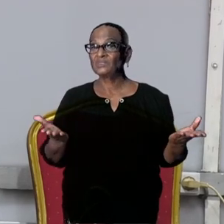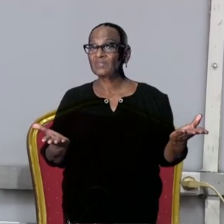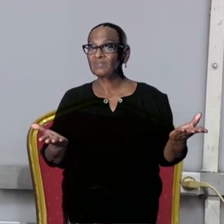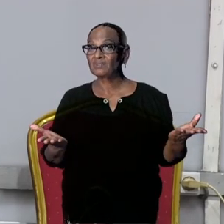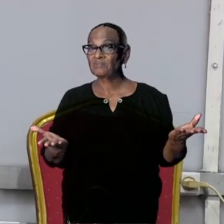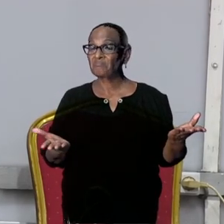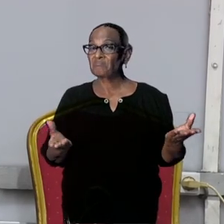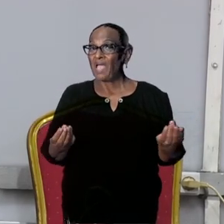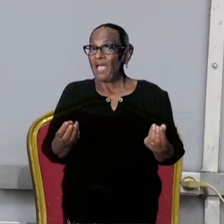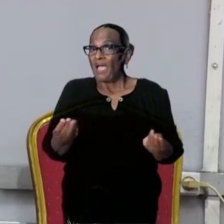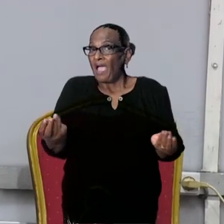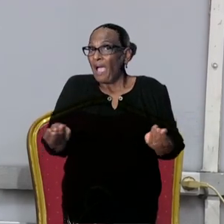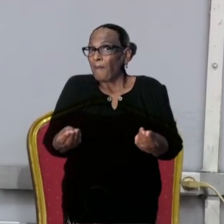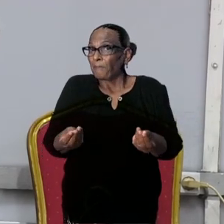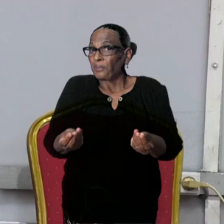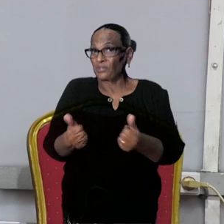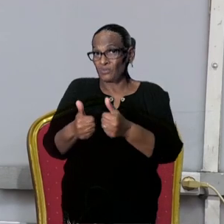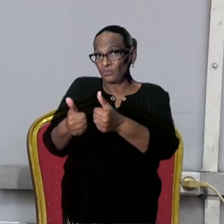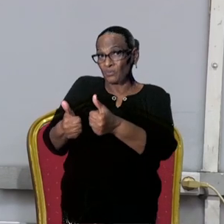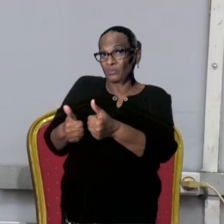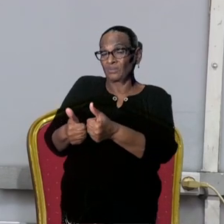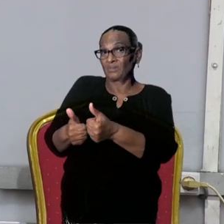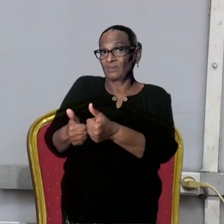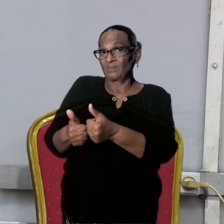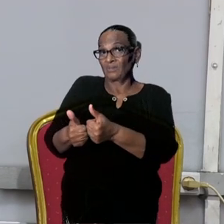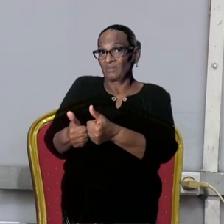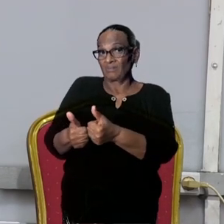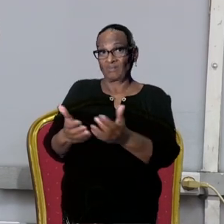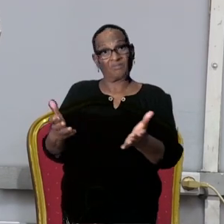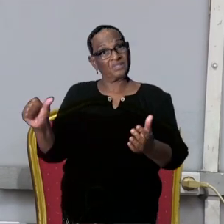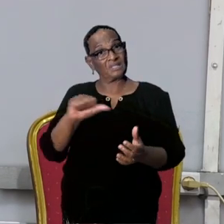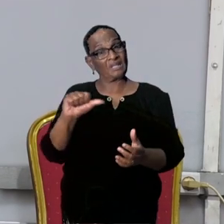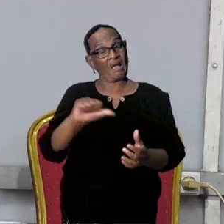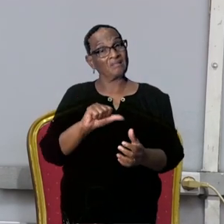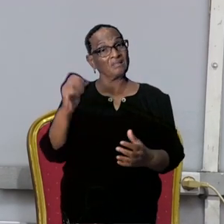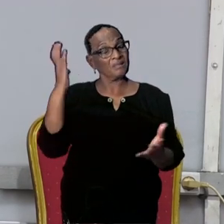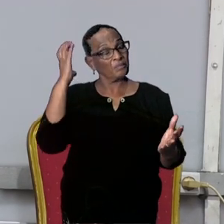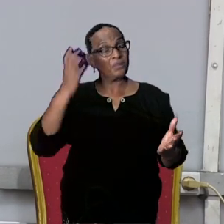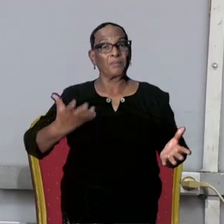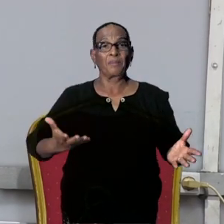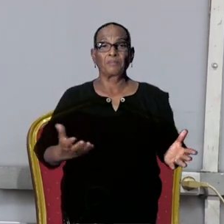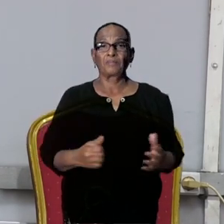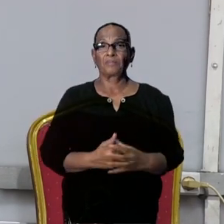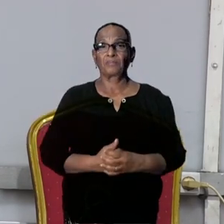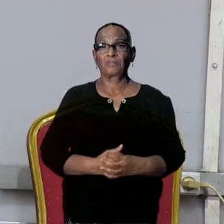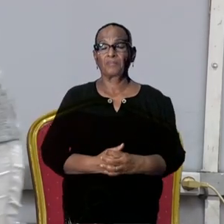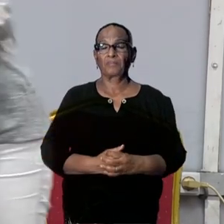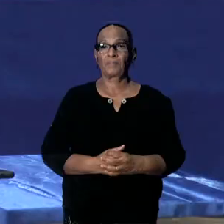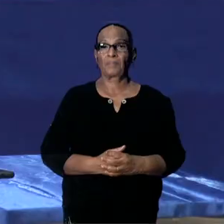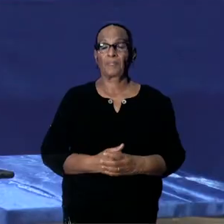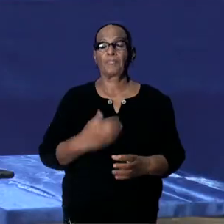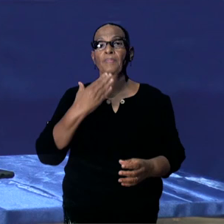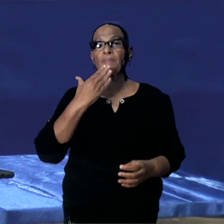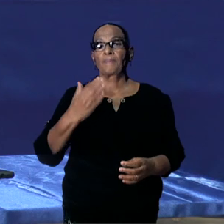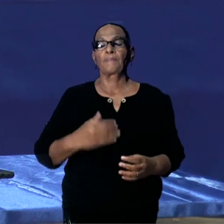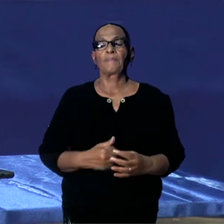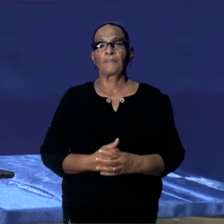-faciliteit naar behoren of is dat eigenlijk een beetje aan het mislukken? Dat was het voor mij. Dank u wel.